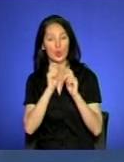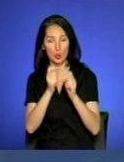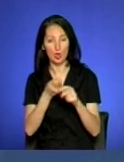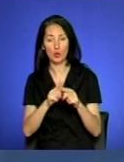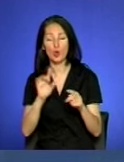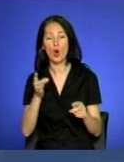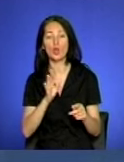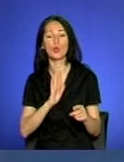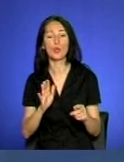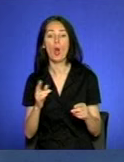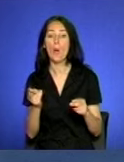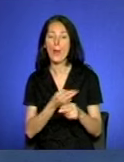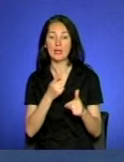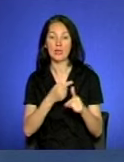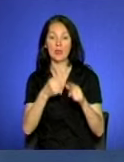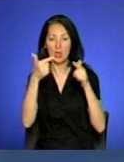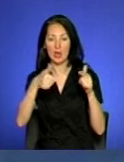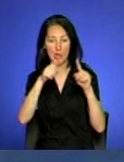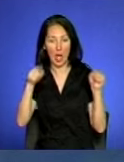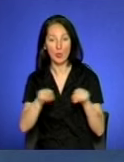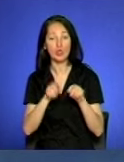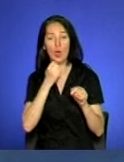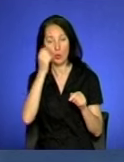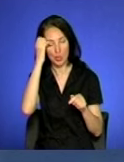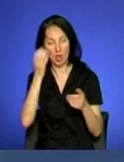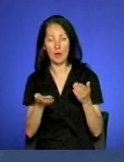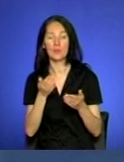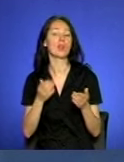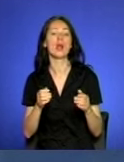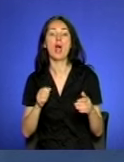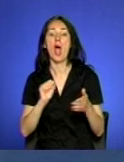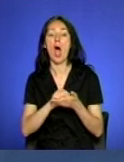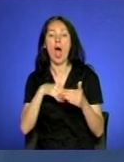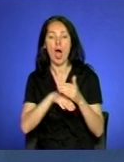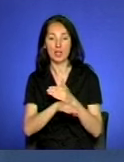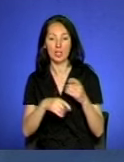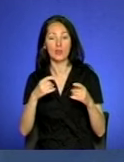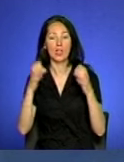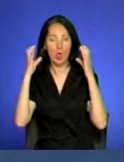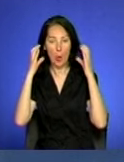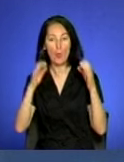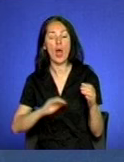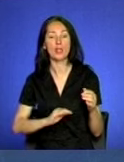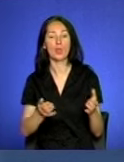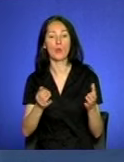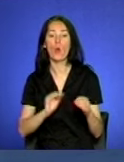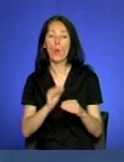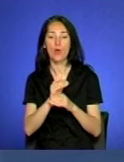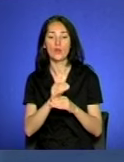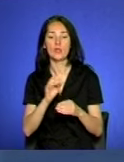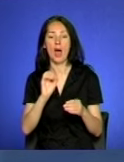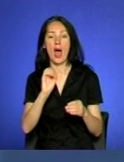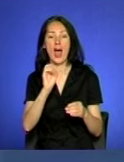разу обійшлося без іменних грамот і подяк, Натомість архів телекомпанії поповнився енциклопедичним виданням про історію